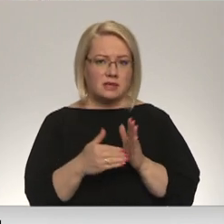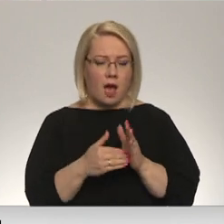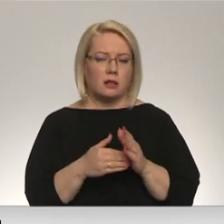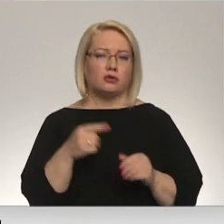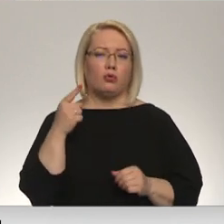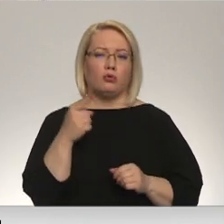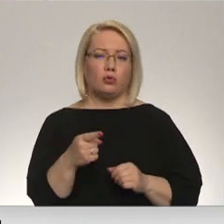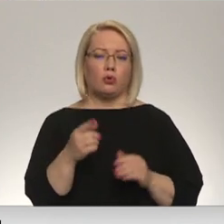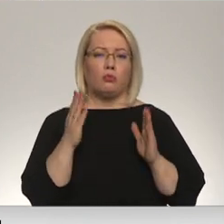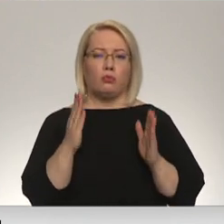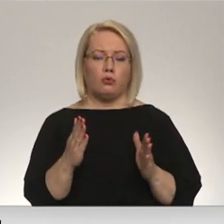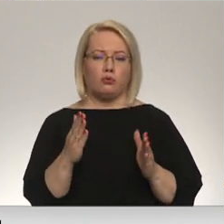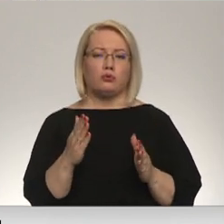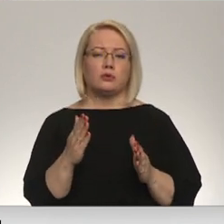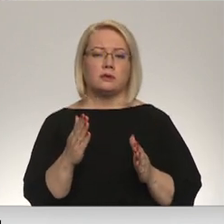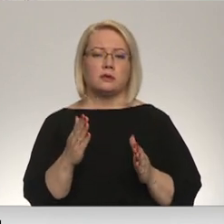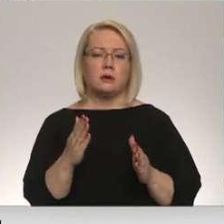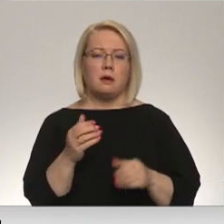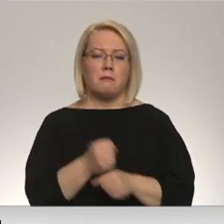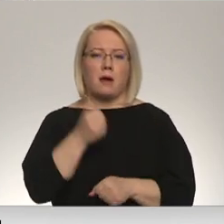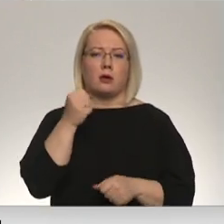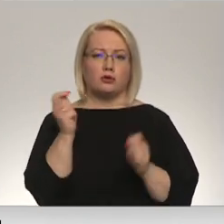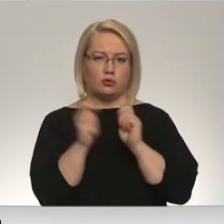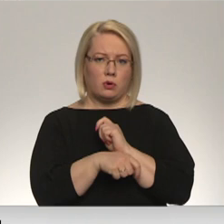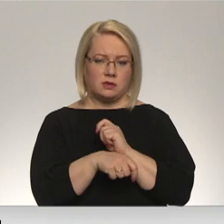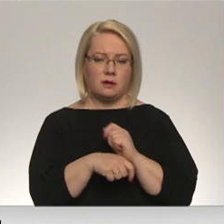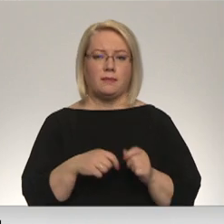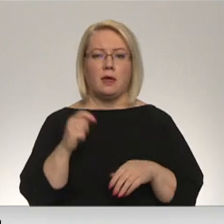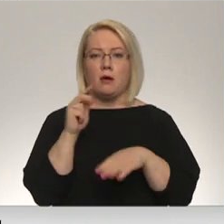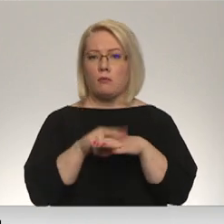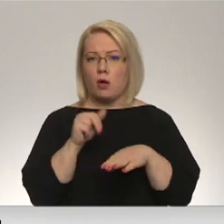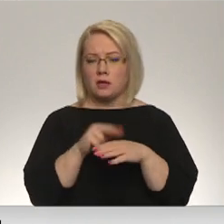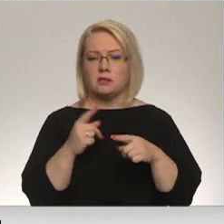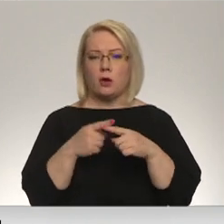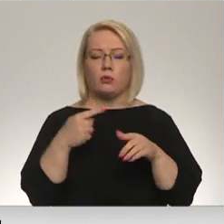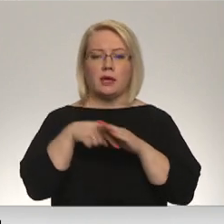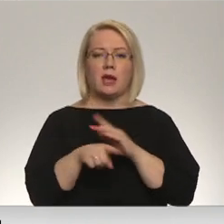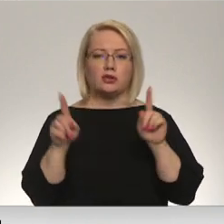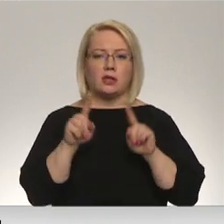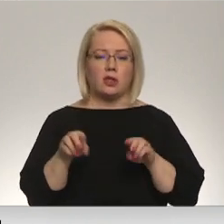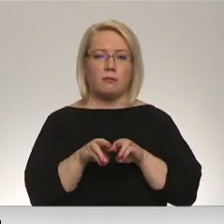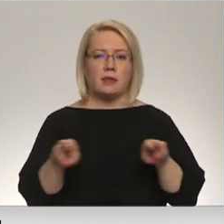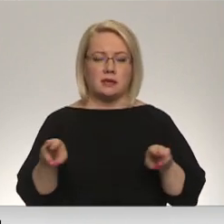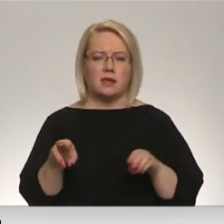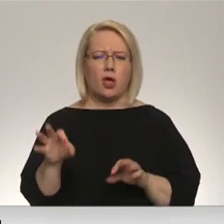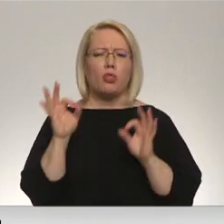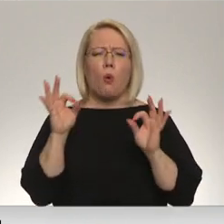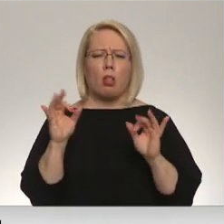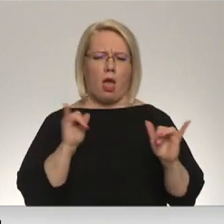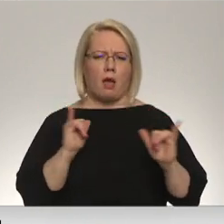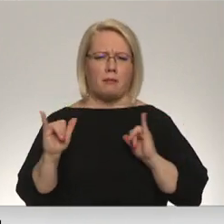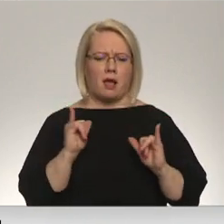tur jau būs salīdzinoši bārks sots. Policija un iekšlītu ministrija ir nulis tolerants pret šādiem